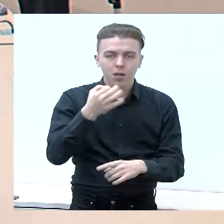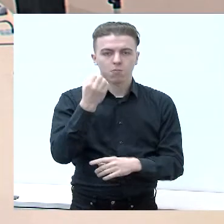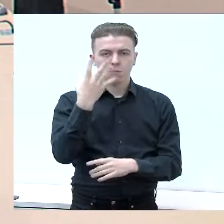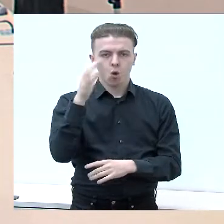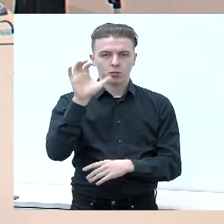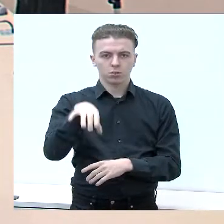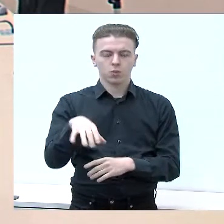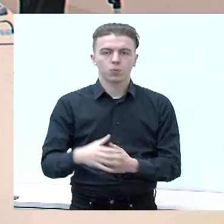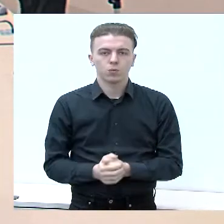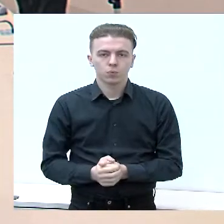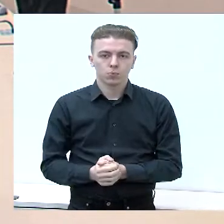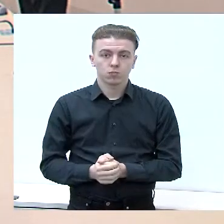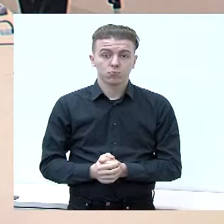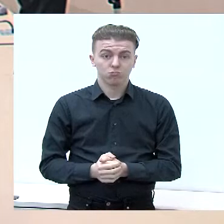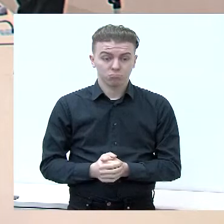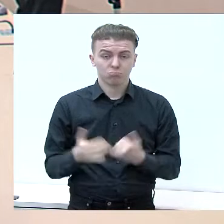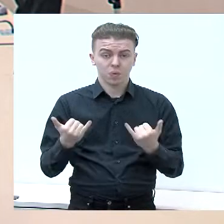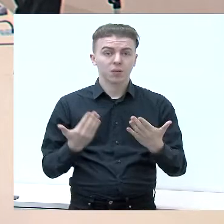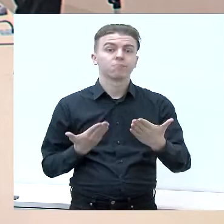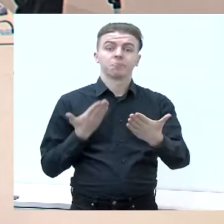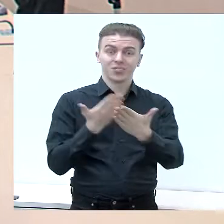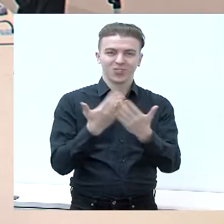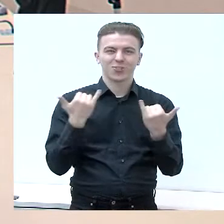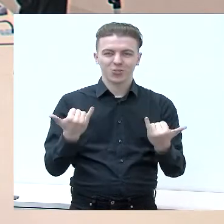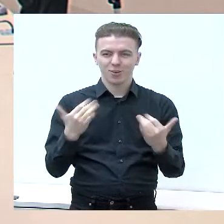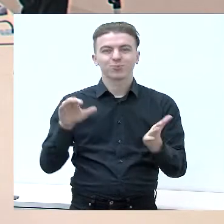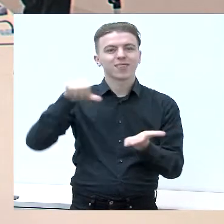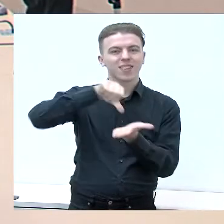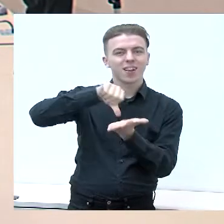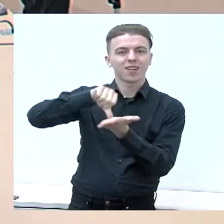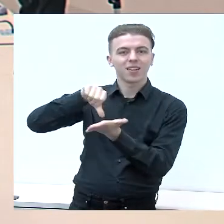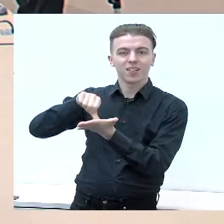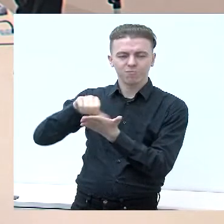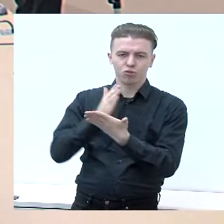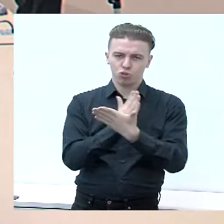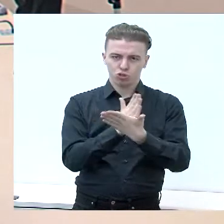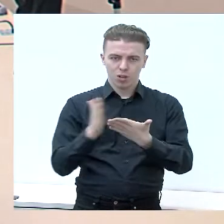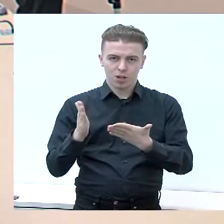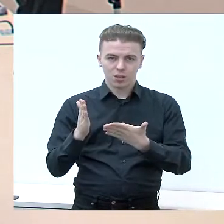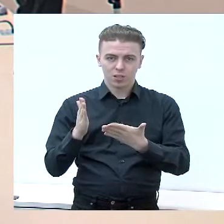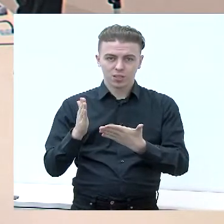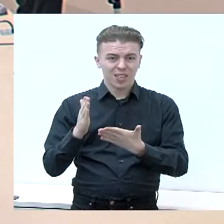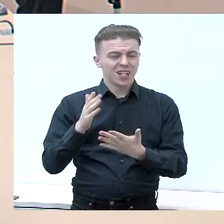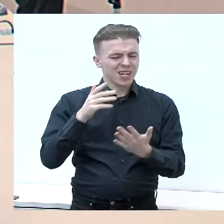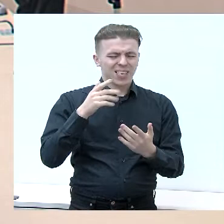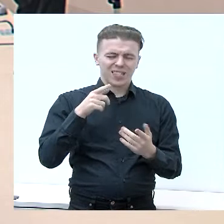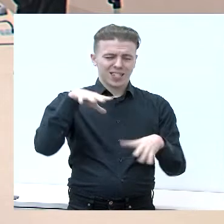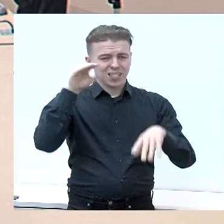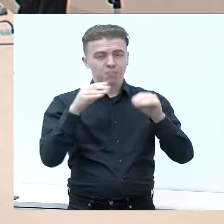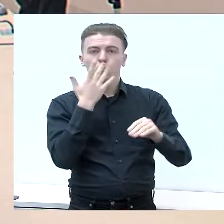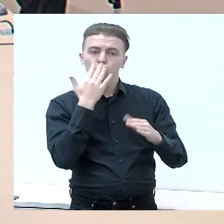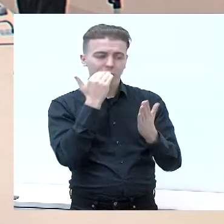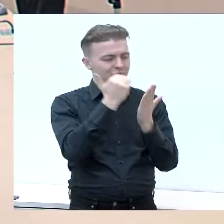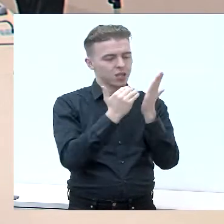Ir pristatau šios dienos laidos dalyvius eilės tvarką, ne pagal rinkiminius numerius, o tiesiog